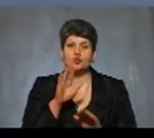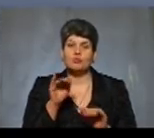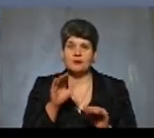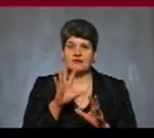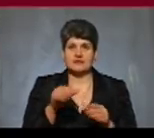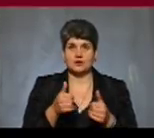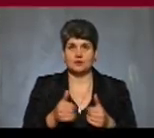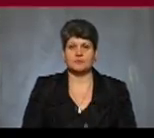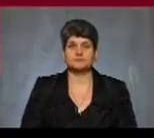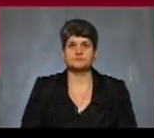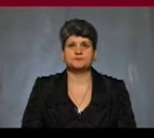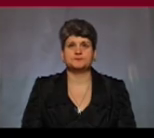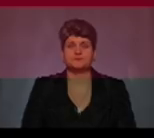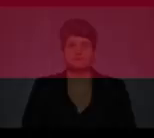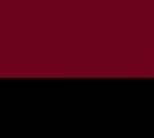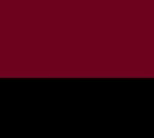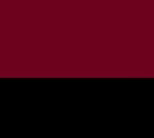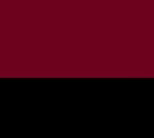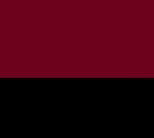на все добре. Дякую.